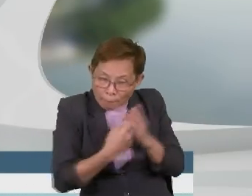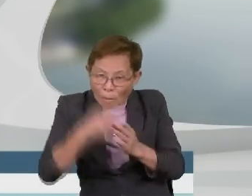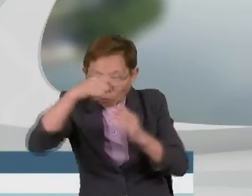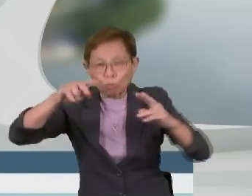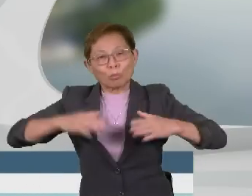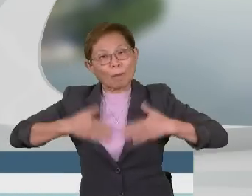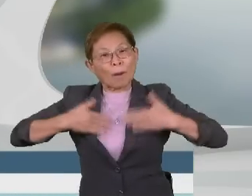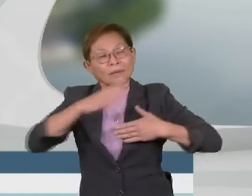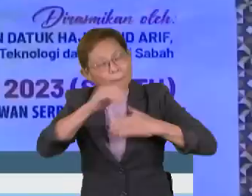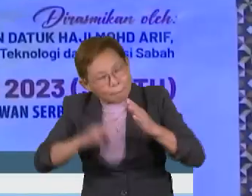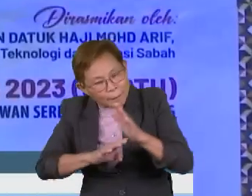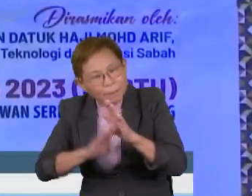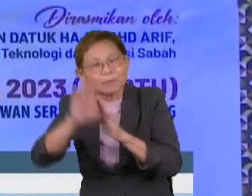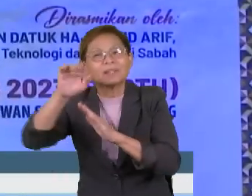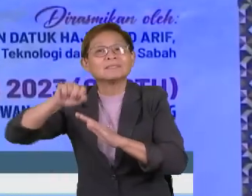pembangunan Sabah.